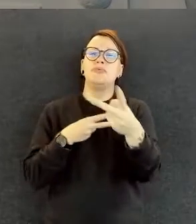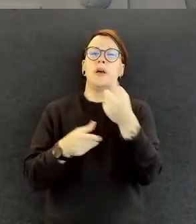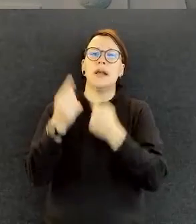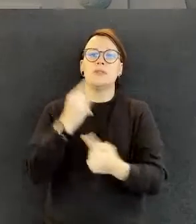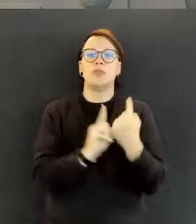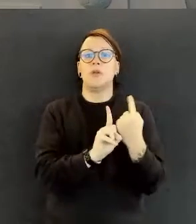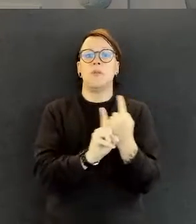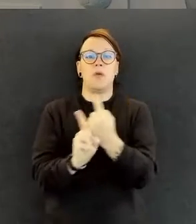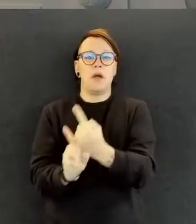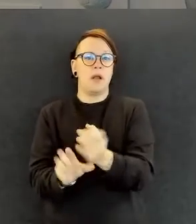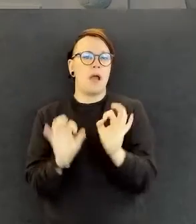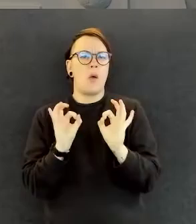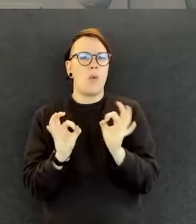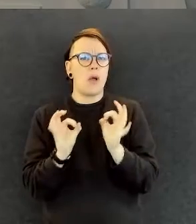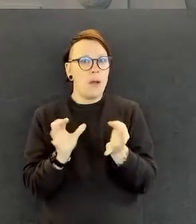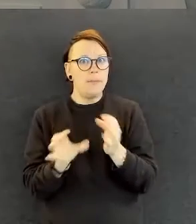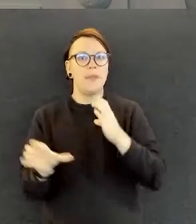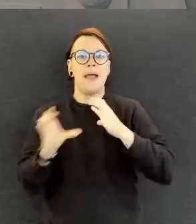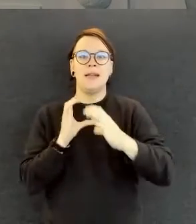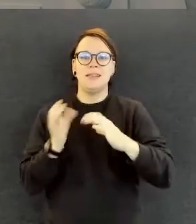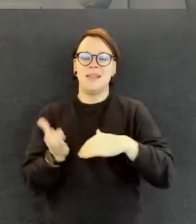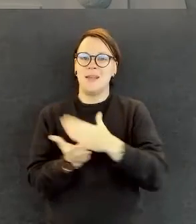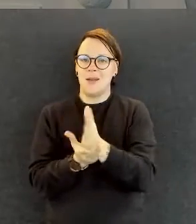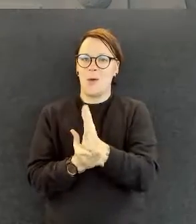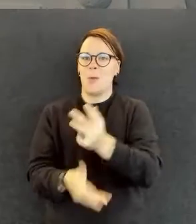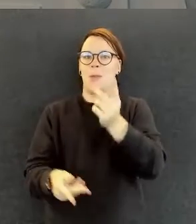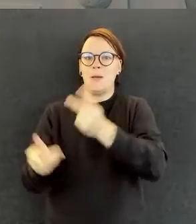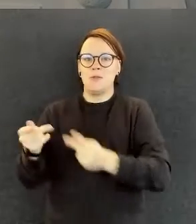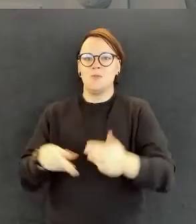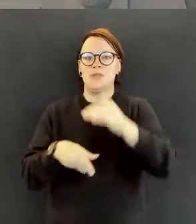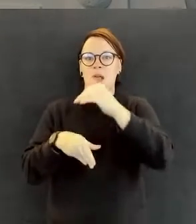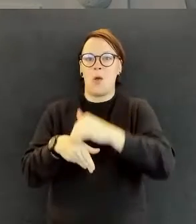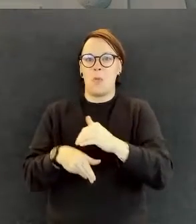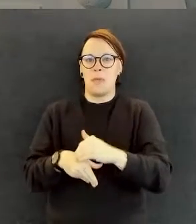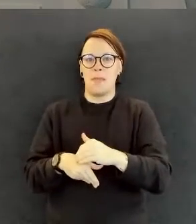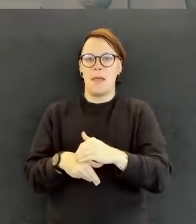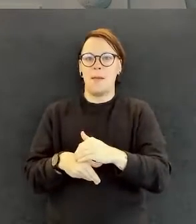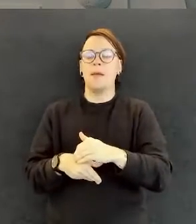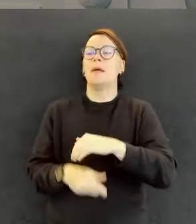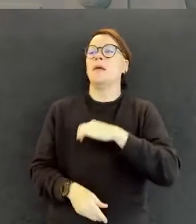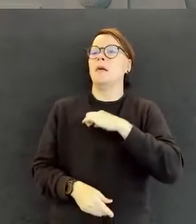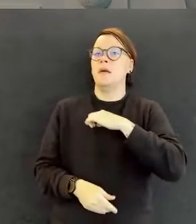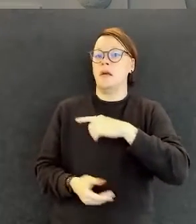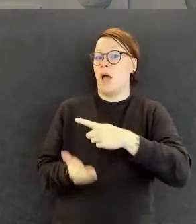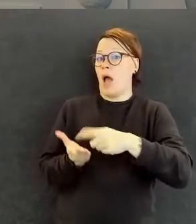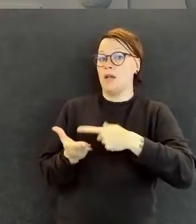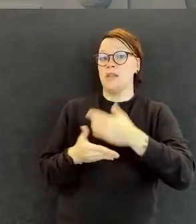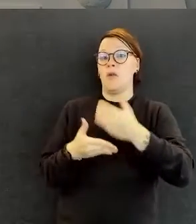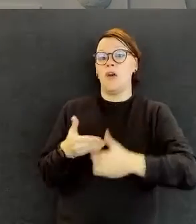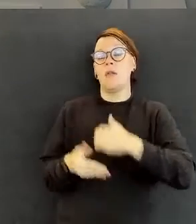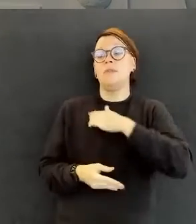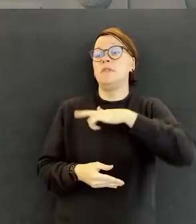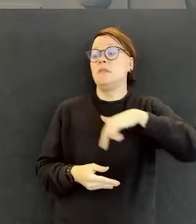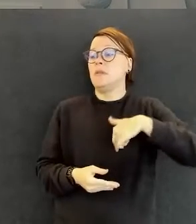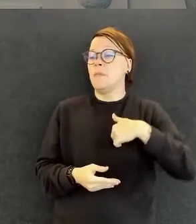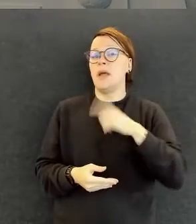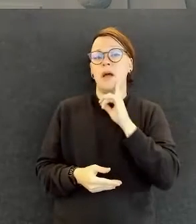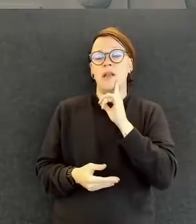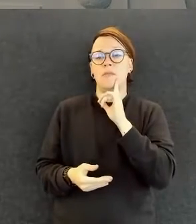sinne chat-toiminnon kautta kysymyksiä ja kommentteja tulemaan. Me nostetaan niitä haastattelujen jälkeen ja sopivassa kohdin